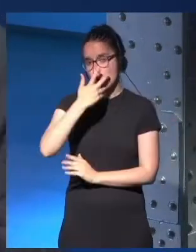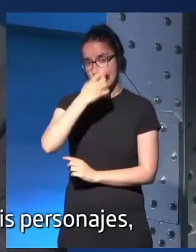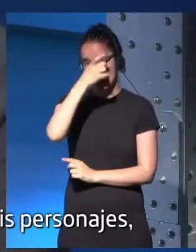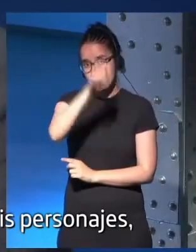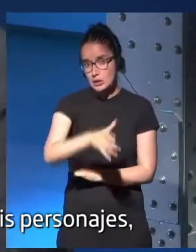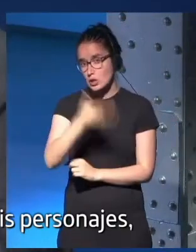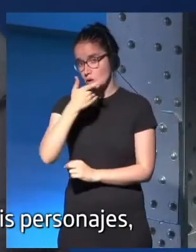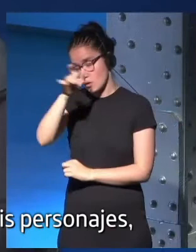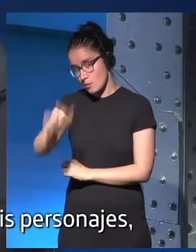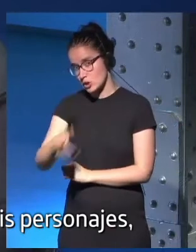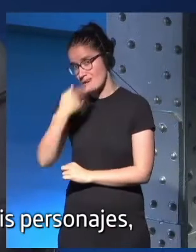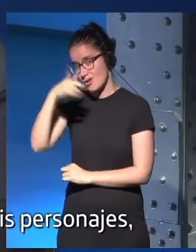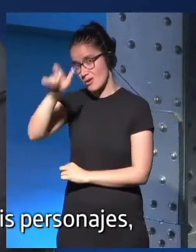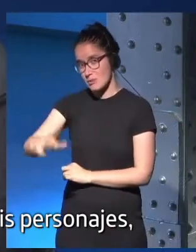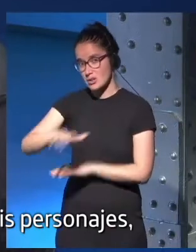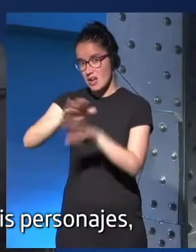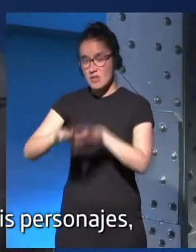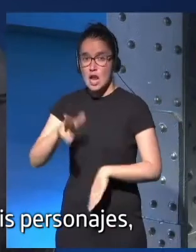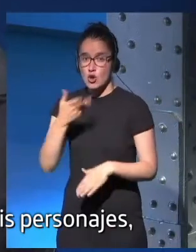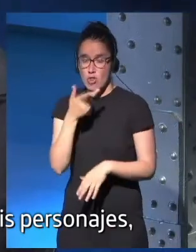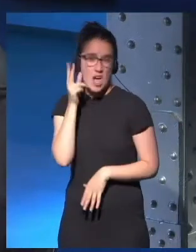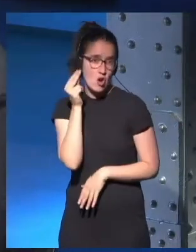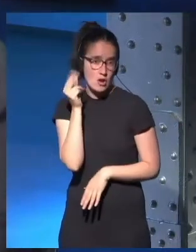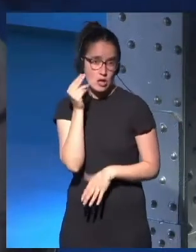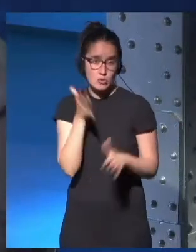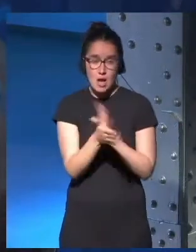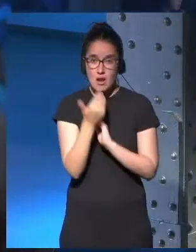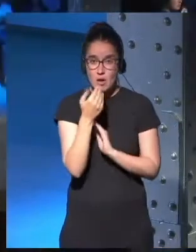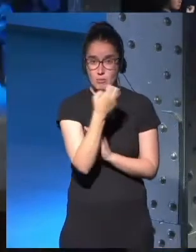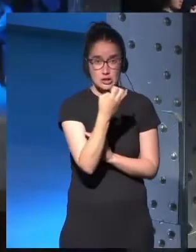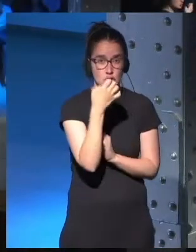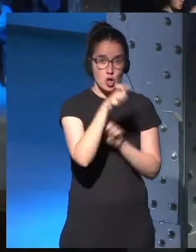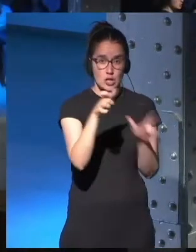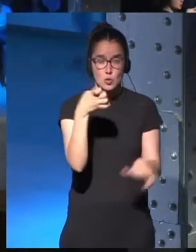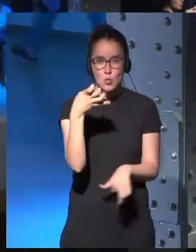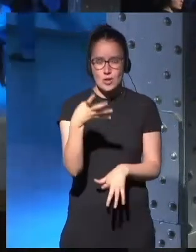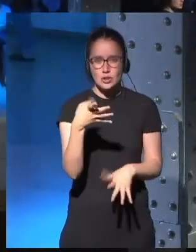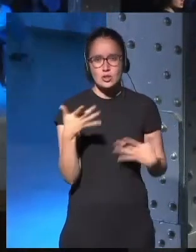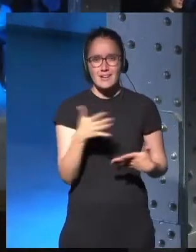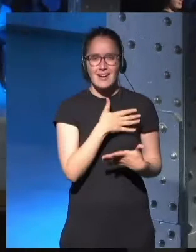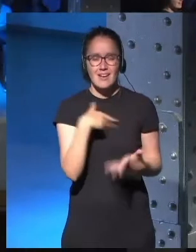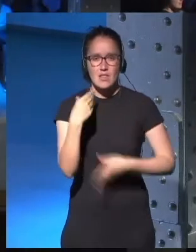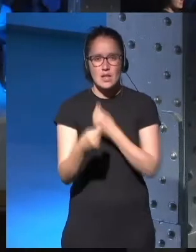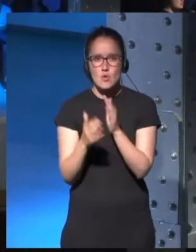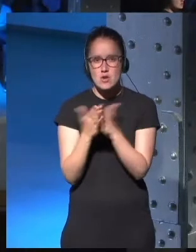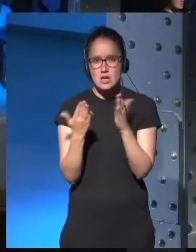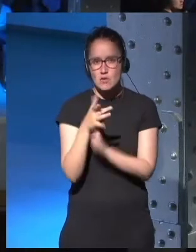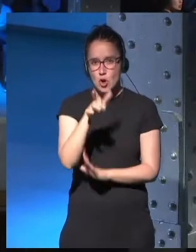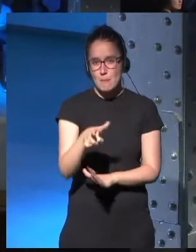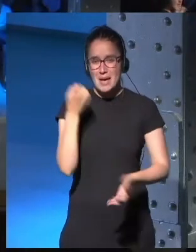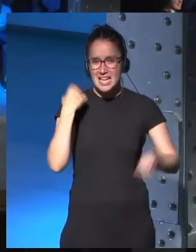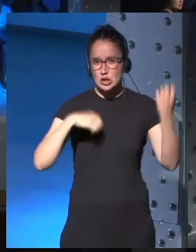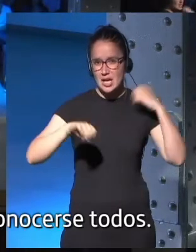personnes. J'étais intéressé et je me suis dit, j'aimerais faire un livre où y six personnages, donc Anna plus six. Et chacun de ces personnages